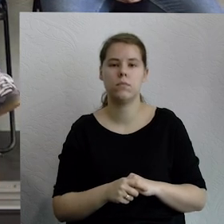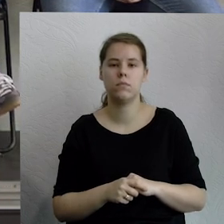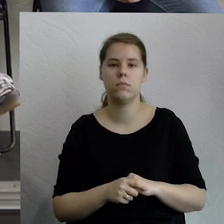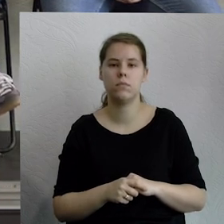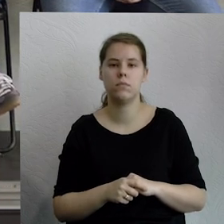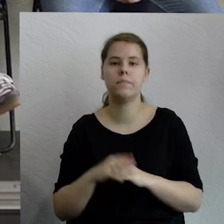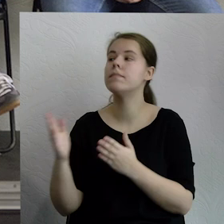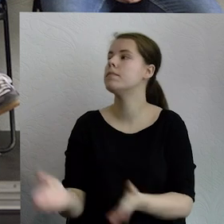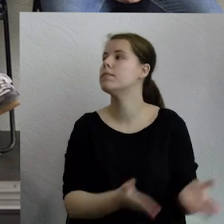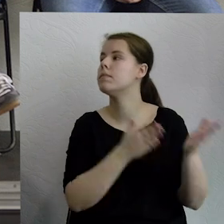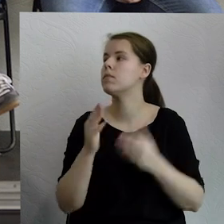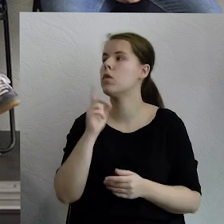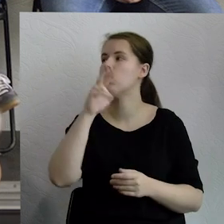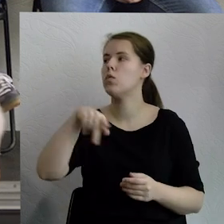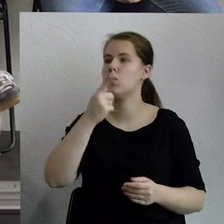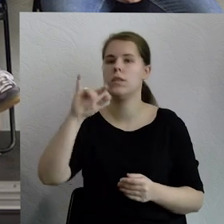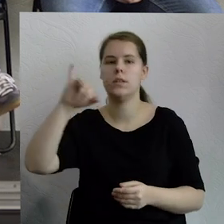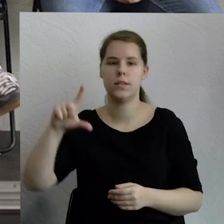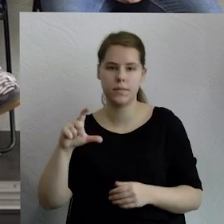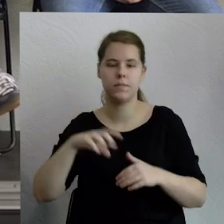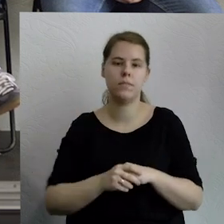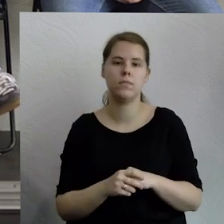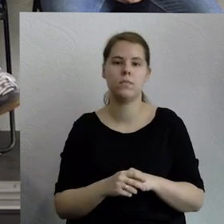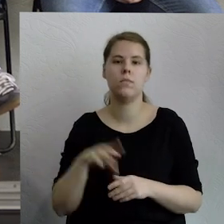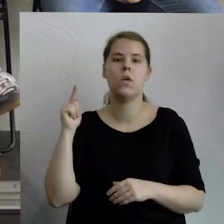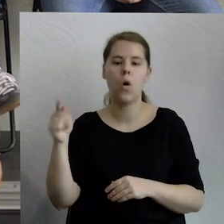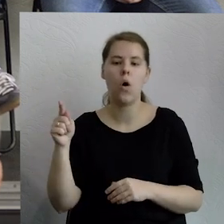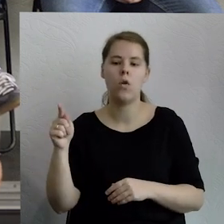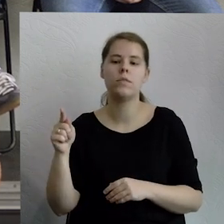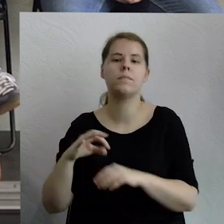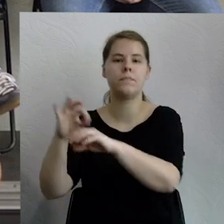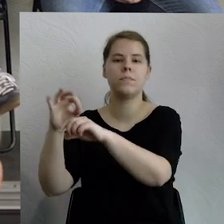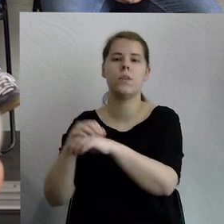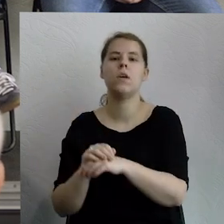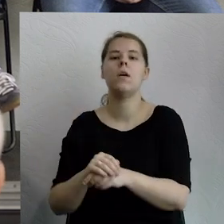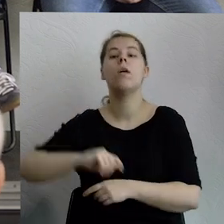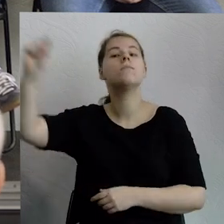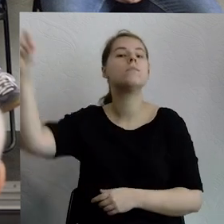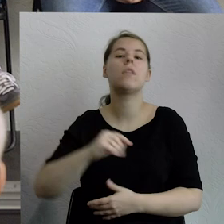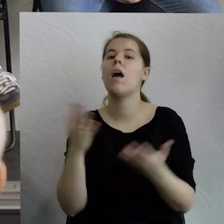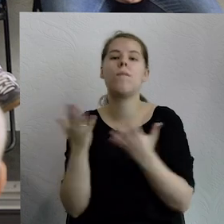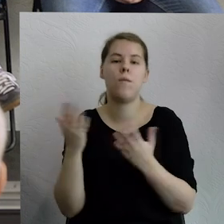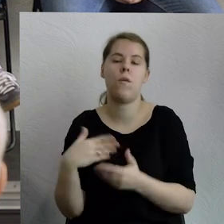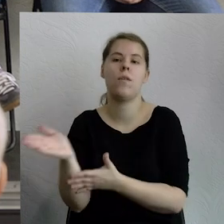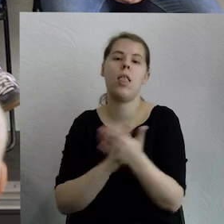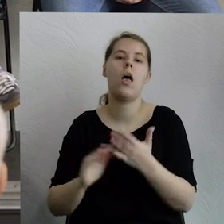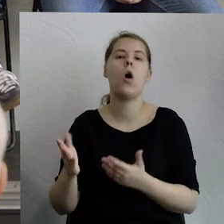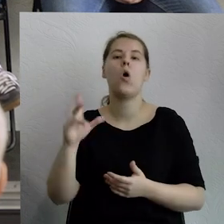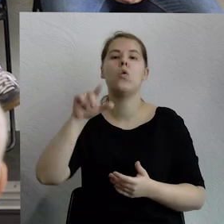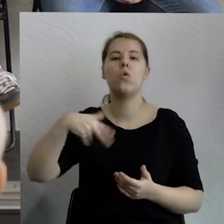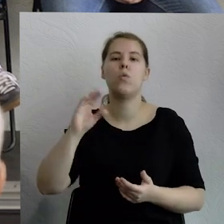I Łukasz Dudzic przyjechał do nas z Lubuskiego, z gminy